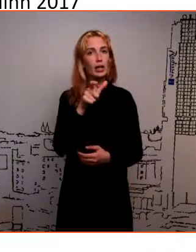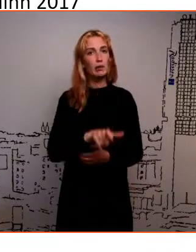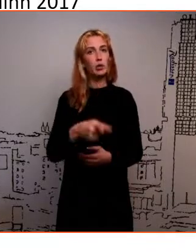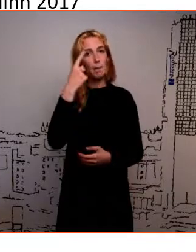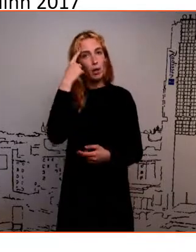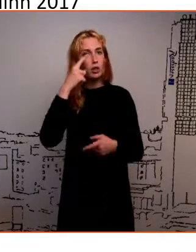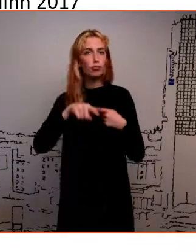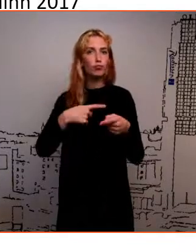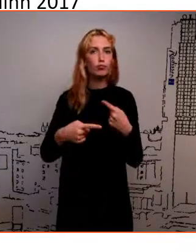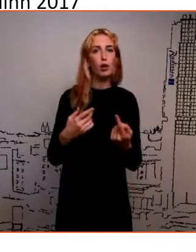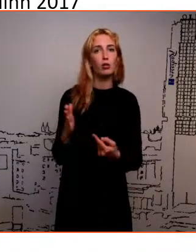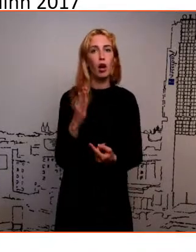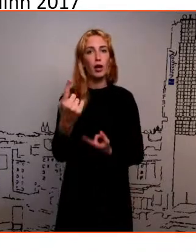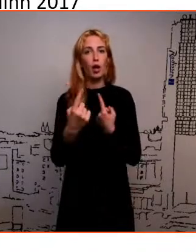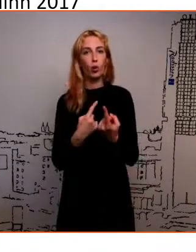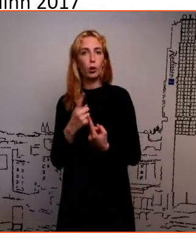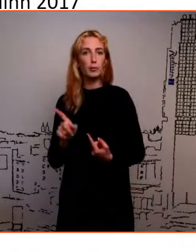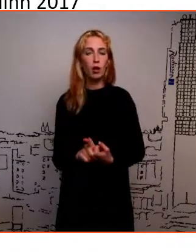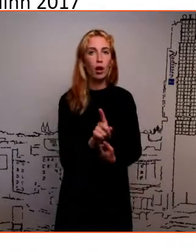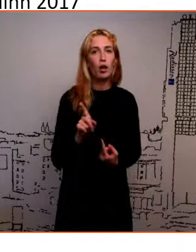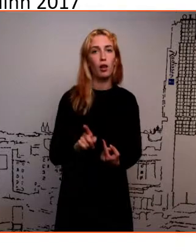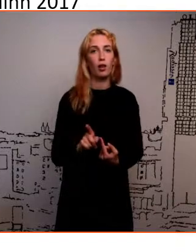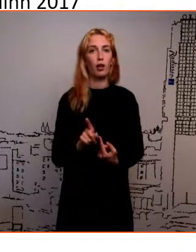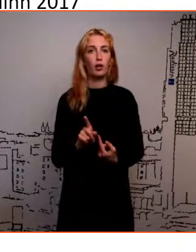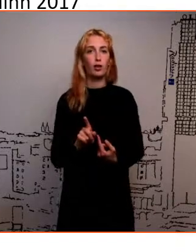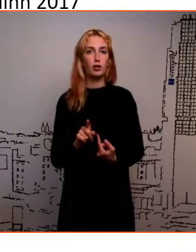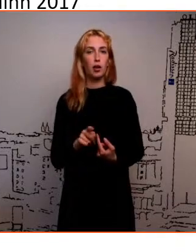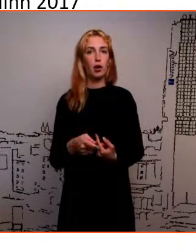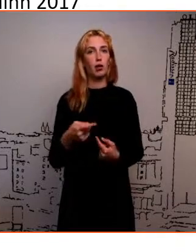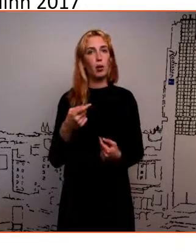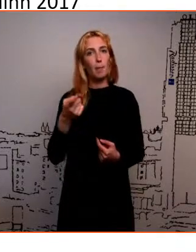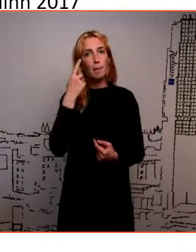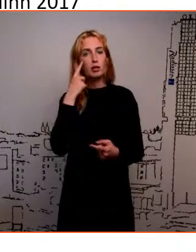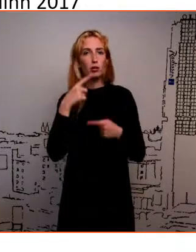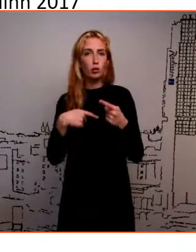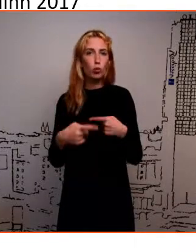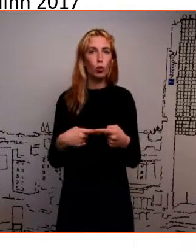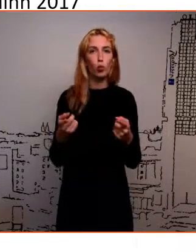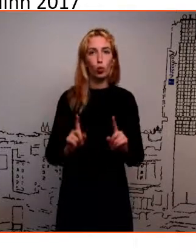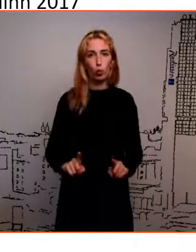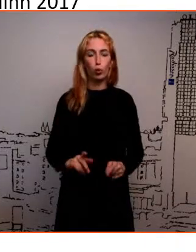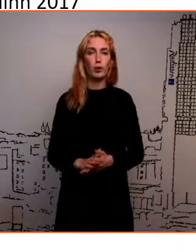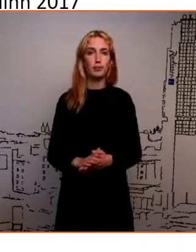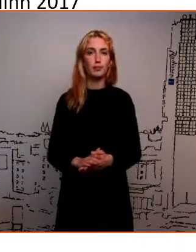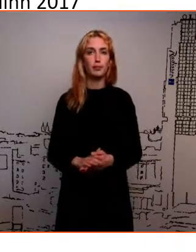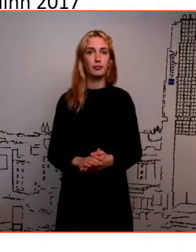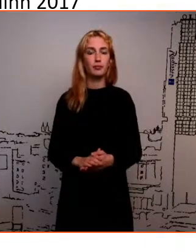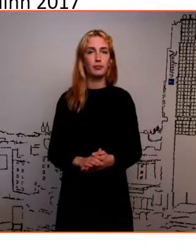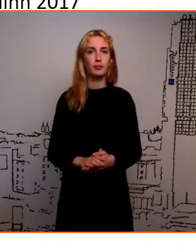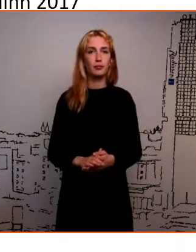karjäärine õustamise kaigus ja tema töö mõtete kaigus, et meid ikkagi tabavad